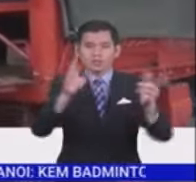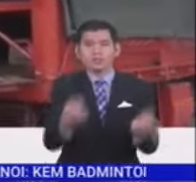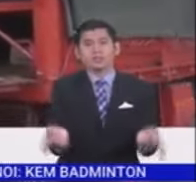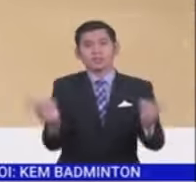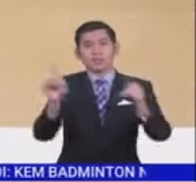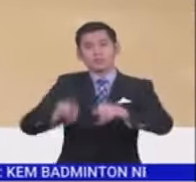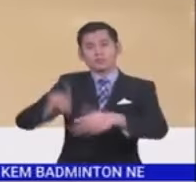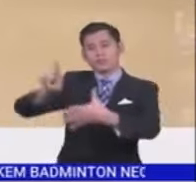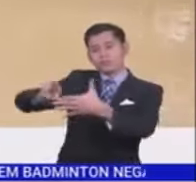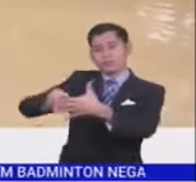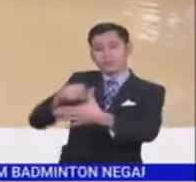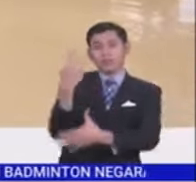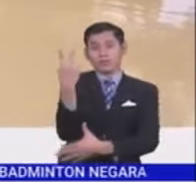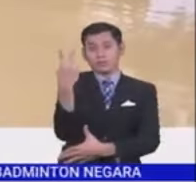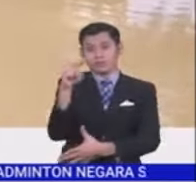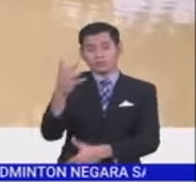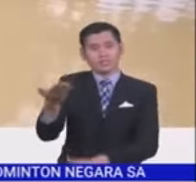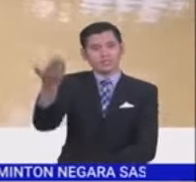lalu.